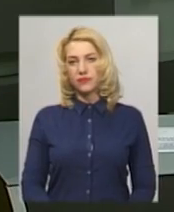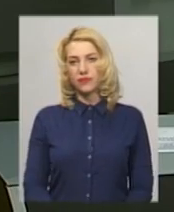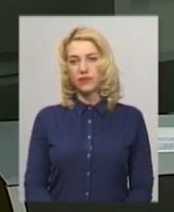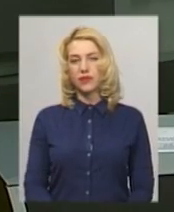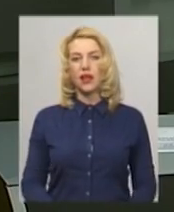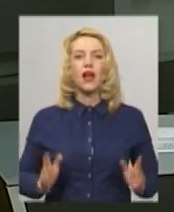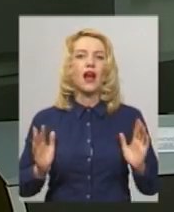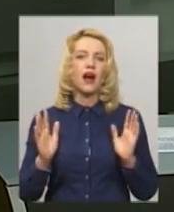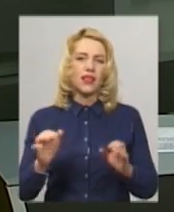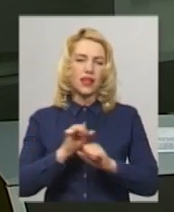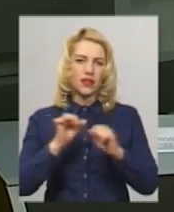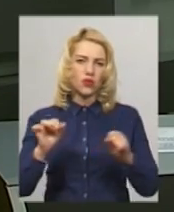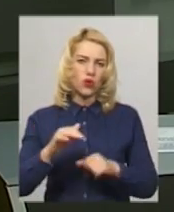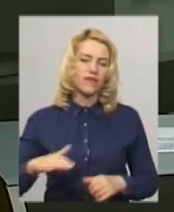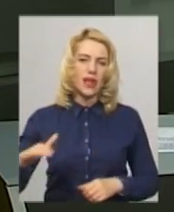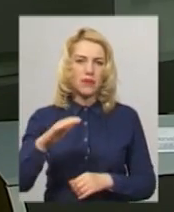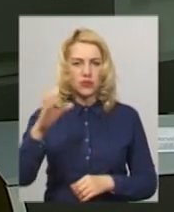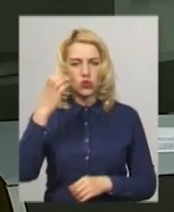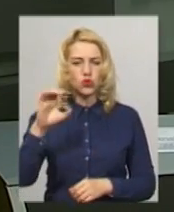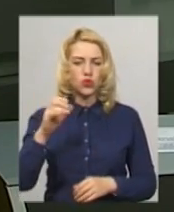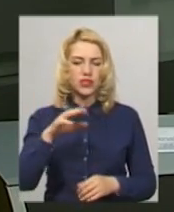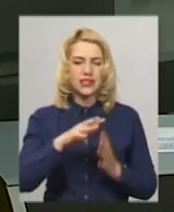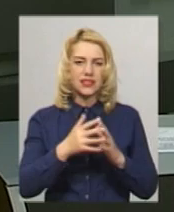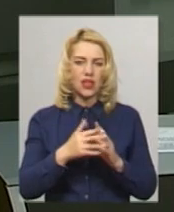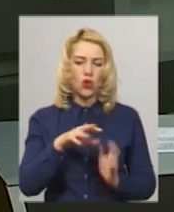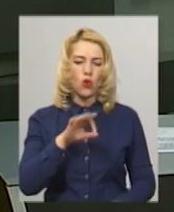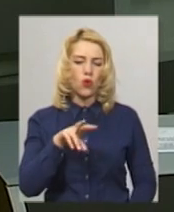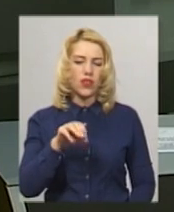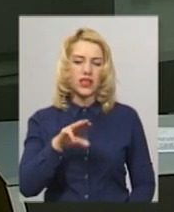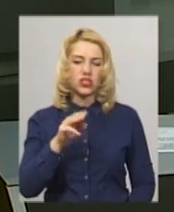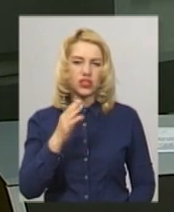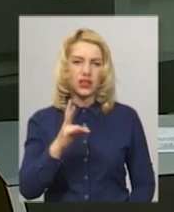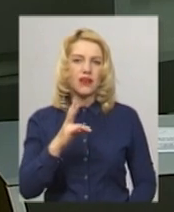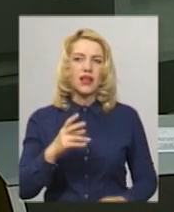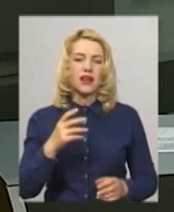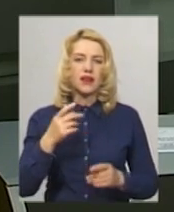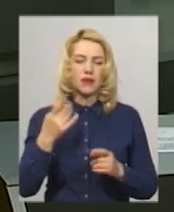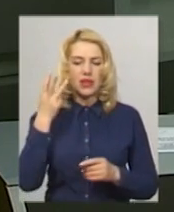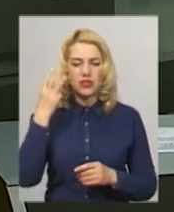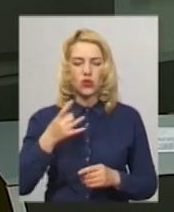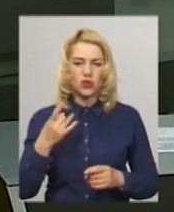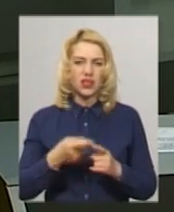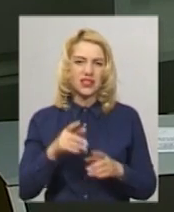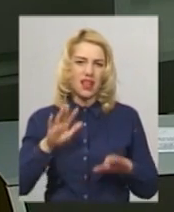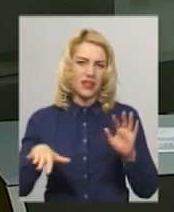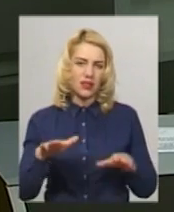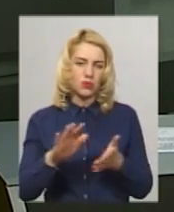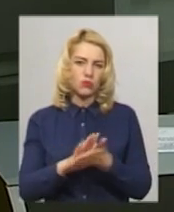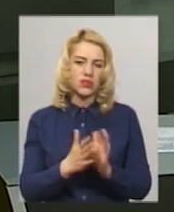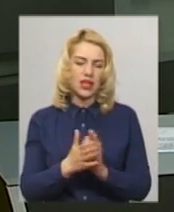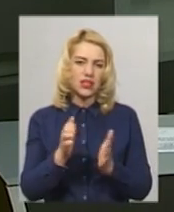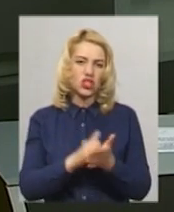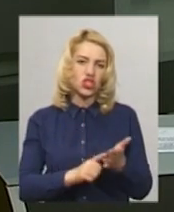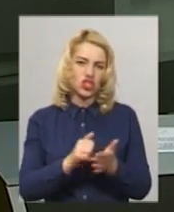Алея Героїв Небесної Сотні, що у Олешині Хмельницького району, перебуває у занедбаному стані через бур'яни, якими вона поросла.